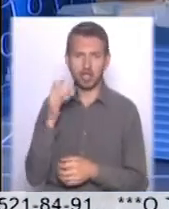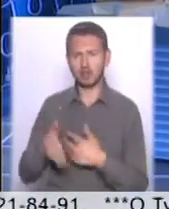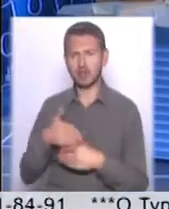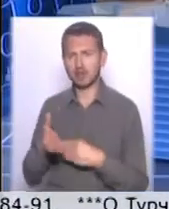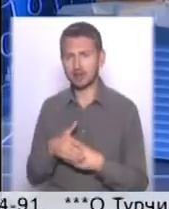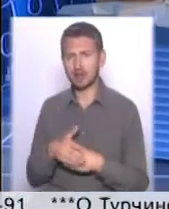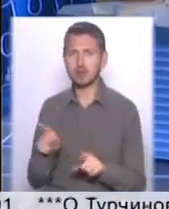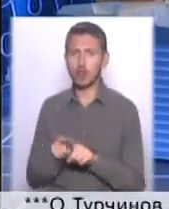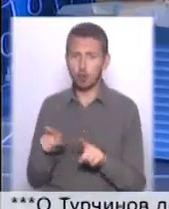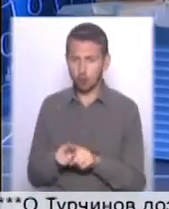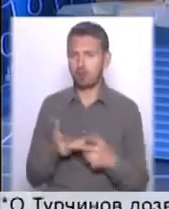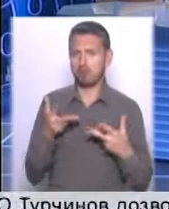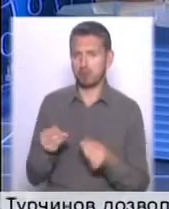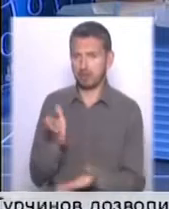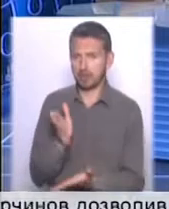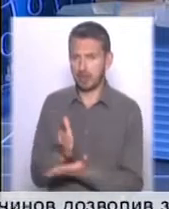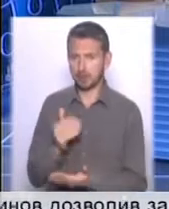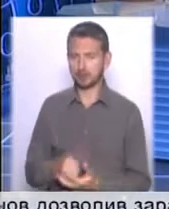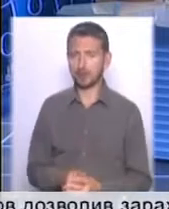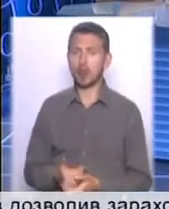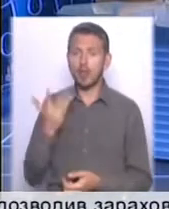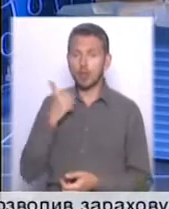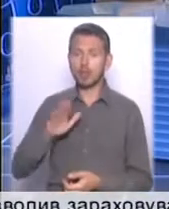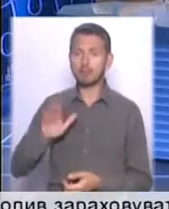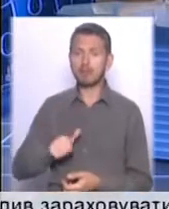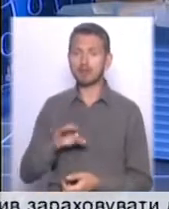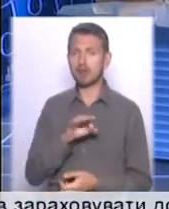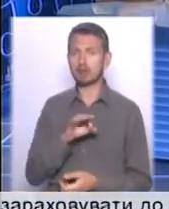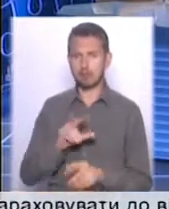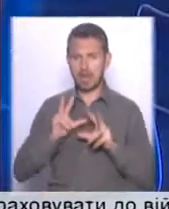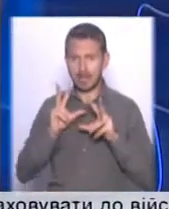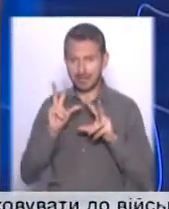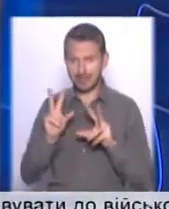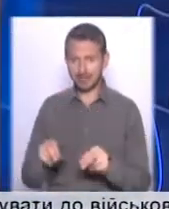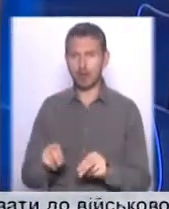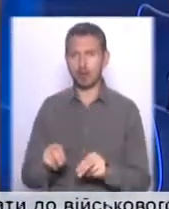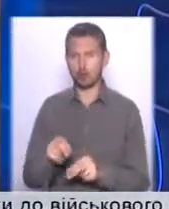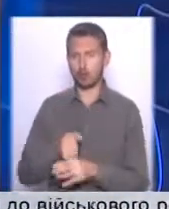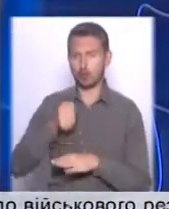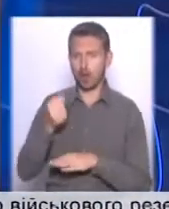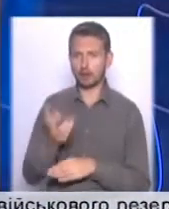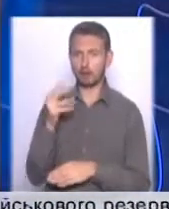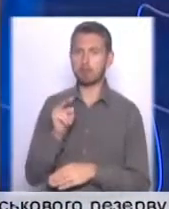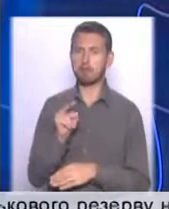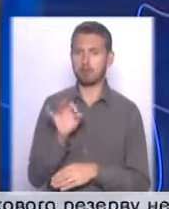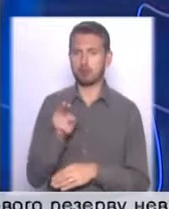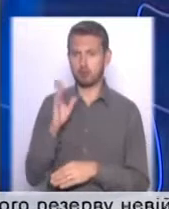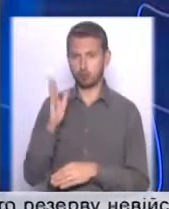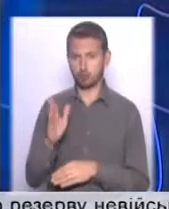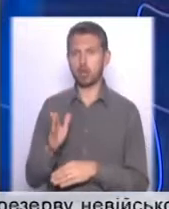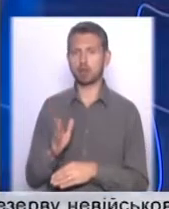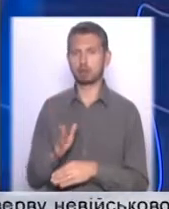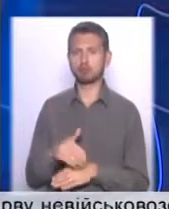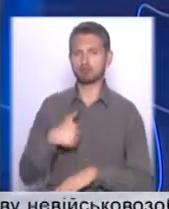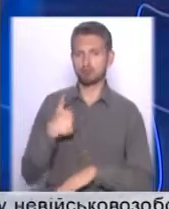Вони все одно свою роль зіграли. Коли вже після інаугурації Петро Порошенко буде легітимним статусним президентом, чи